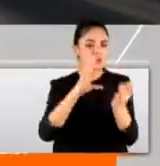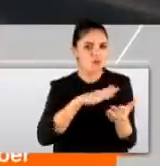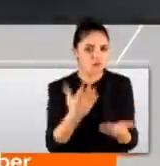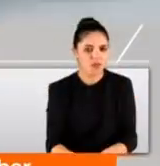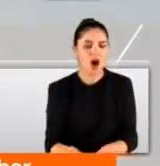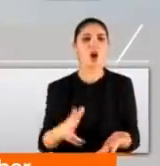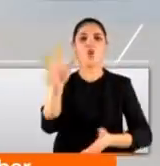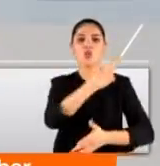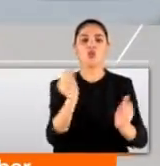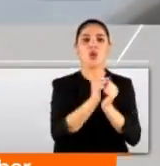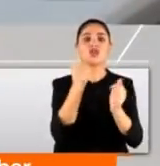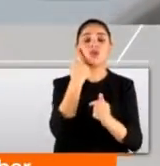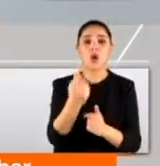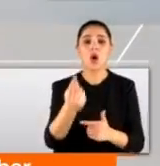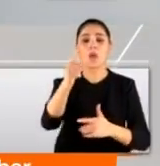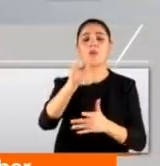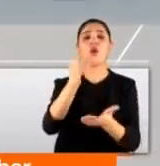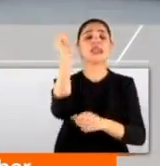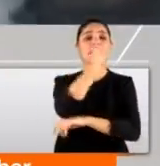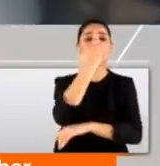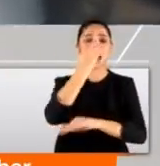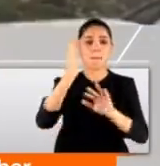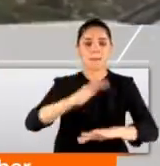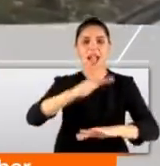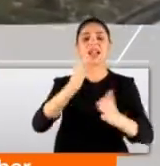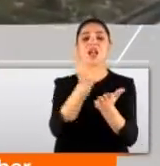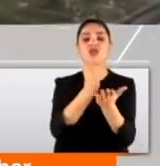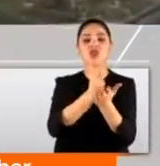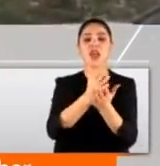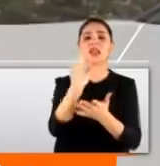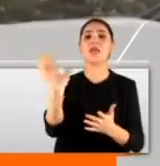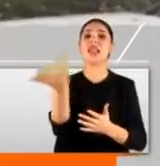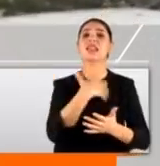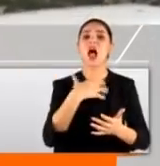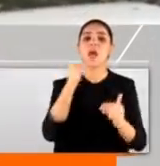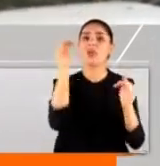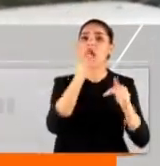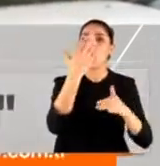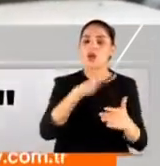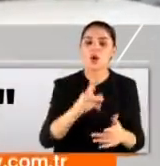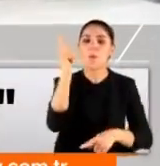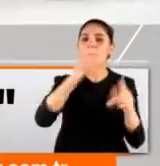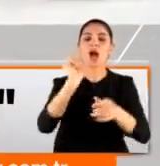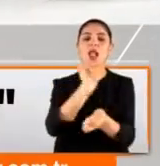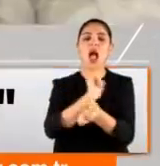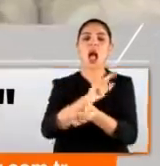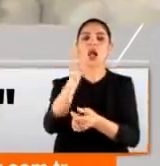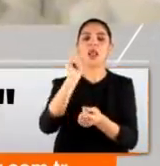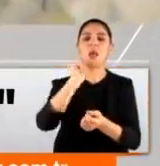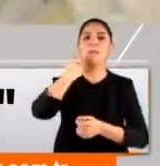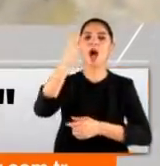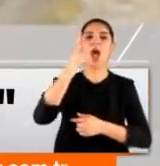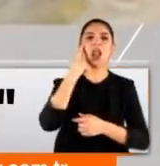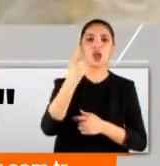Aylar birbirini kovaladı. Bu tırlarda bekletilen cesetlerin çoğuna sahip çıkan olmadı. Bazı aileler yüksek cenaze